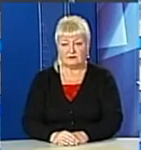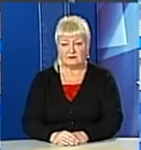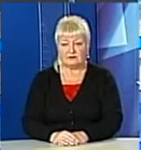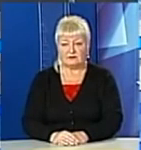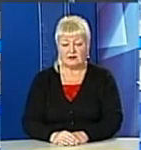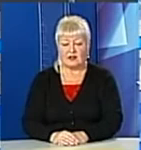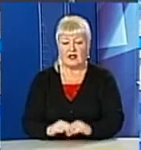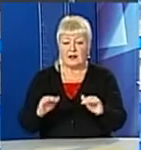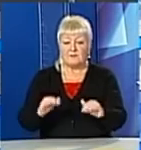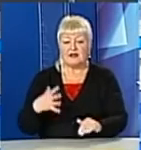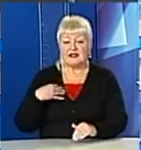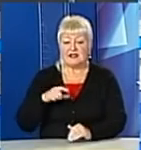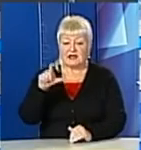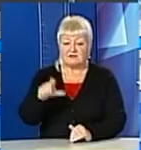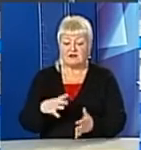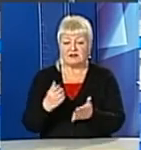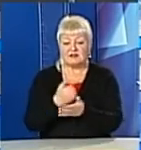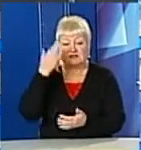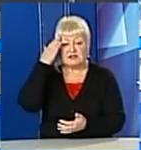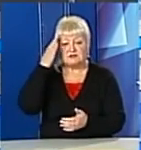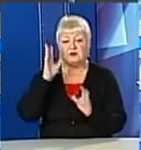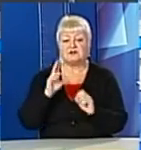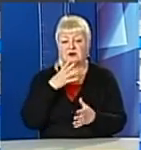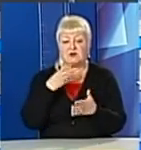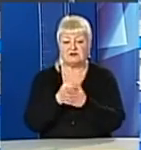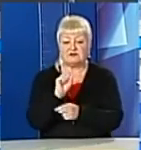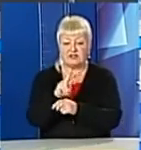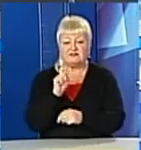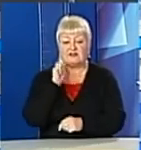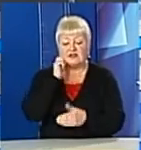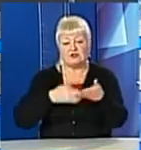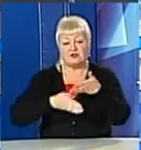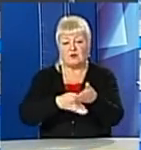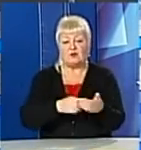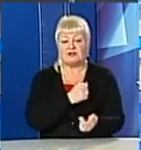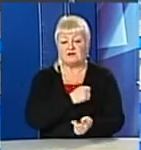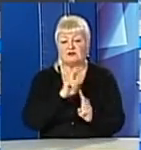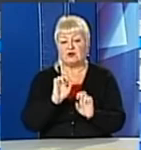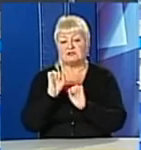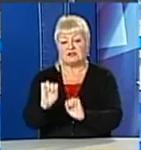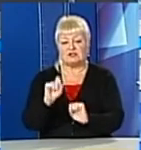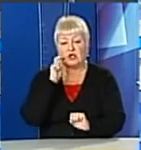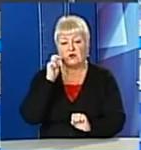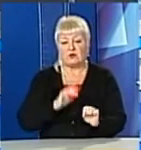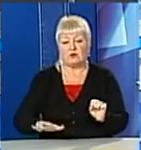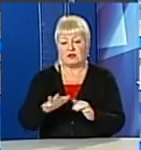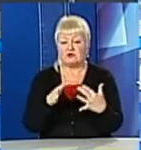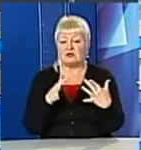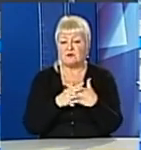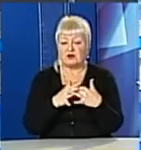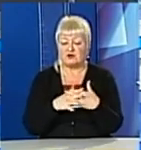Маленька львів'янка знайшла спосіб, як у свої 12, допомогти військовим, які захищають Україну на передовій.